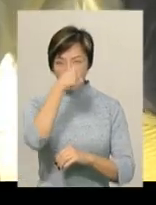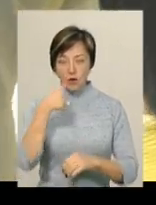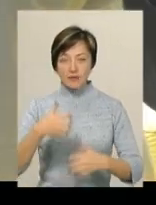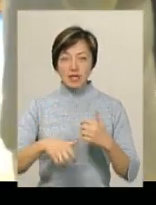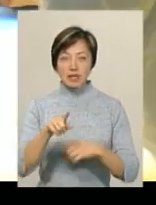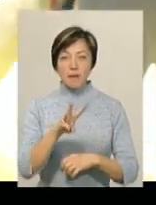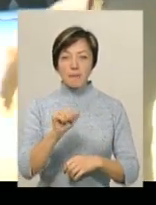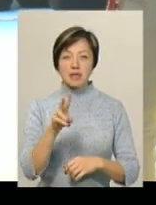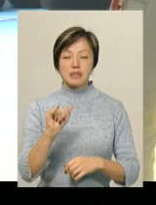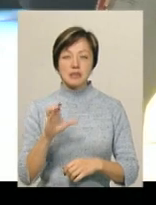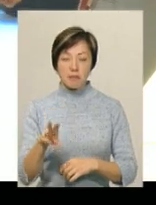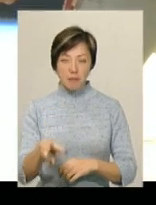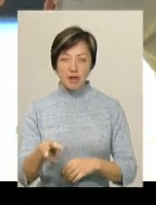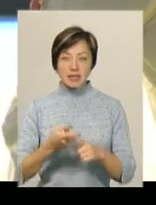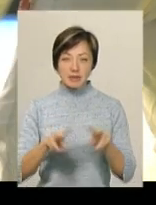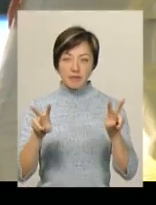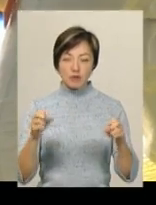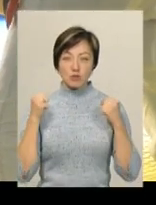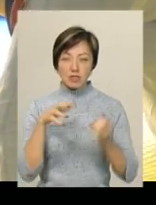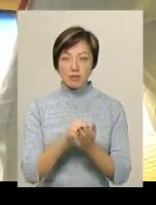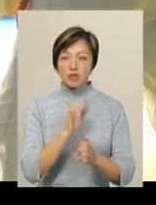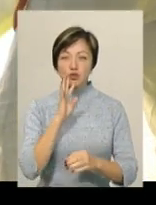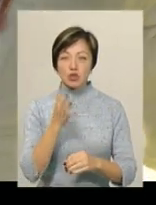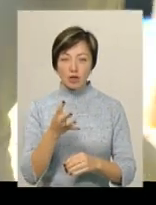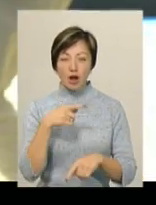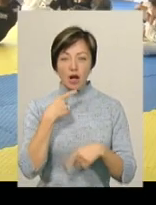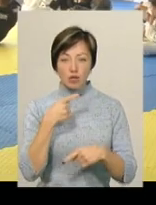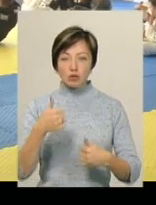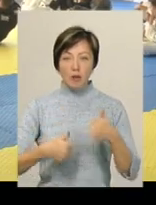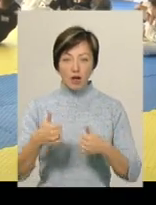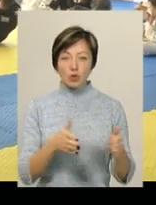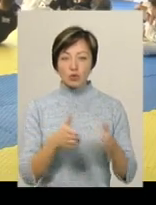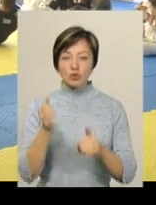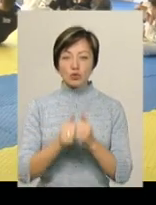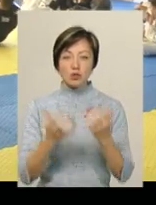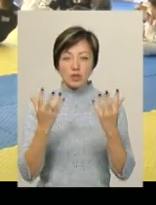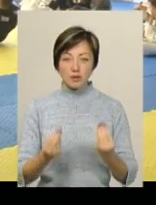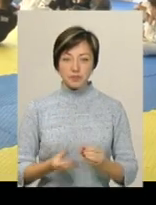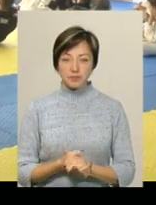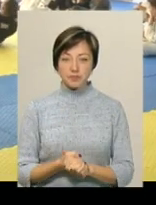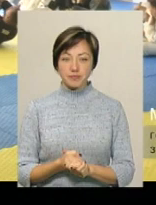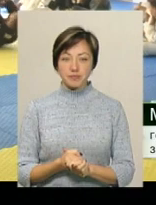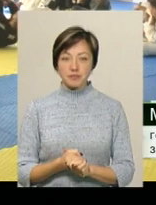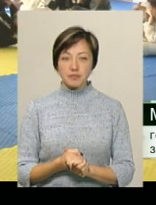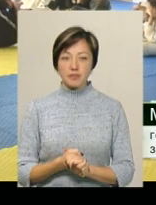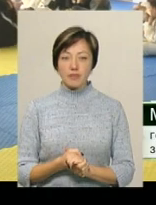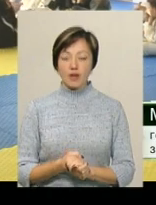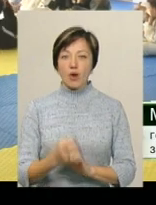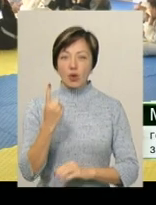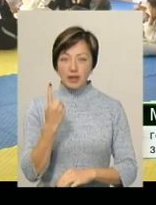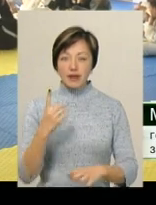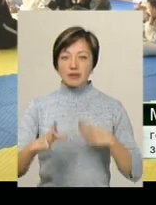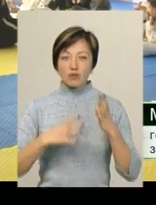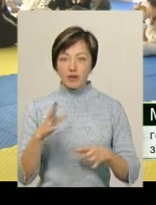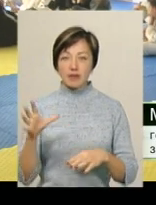Серед них Максим Єфименко. Цим видом спорту він займається 4 роки. Каже, до змагання готується щодня. Одне тренування – це день борьби. Ми